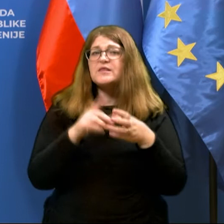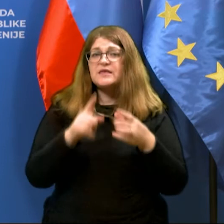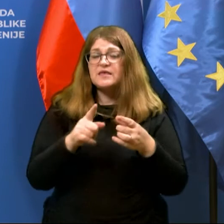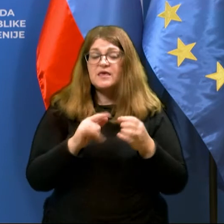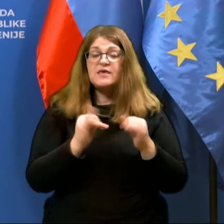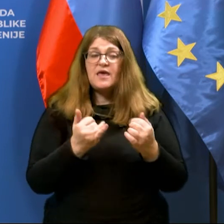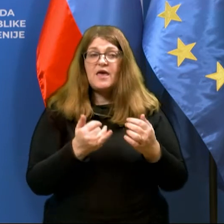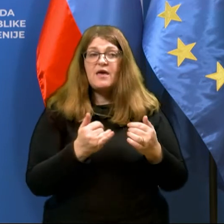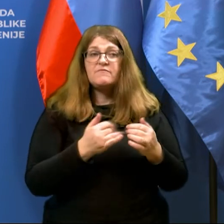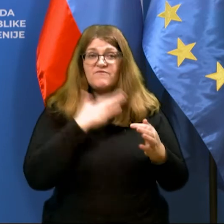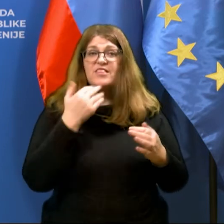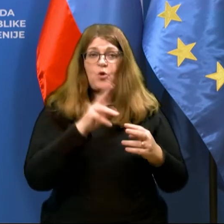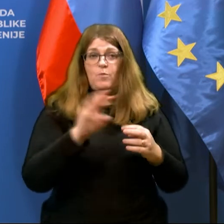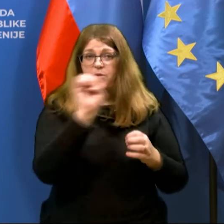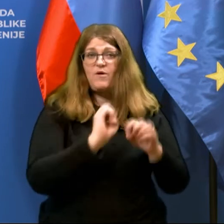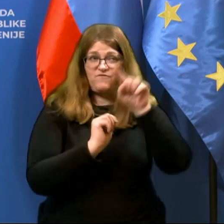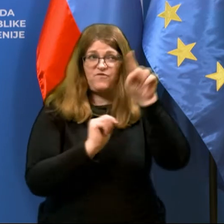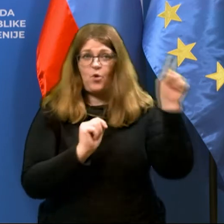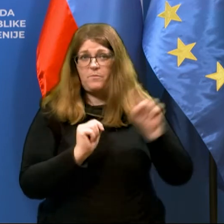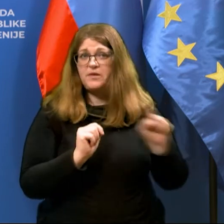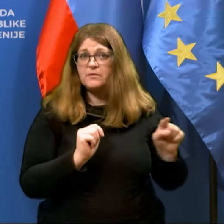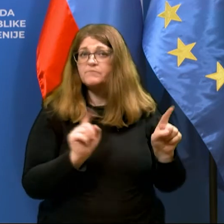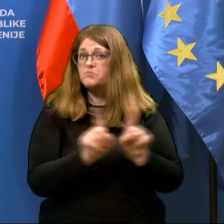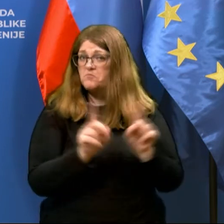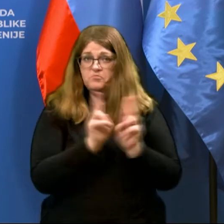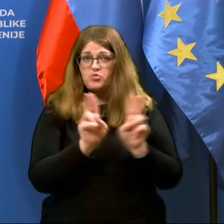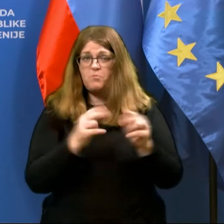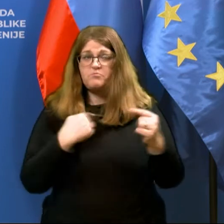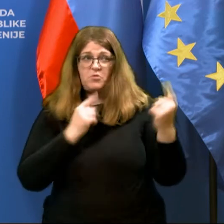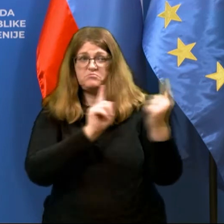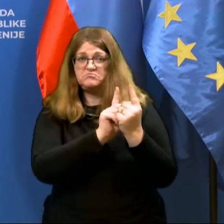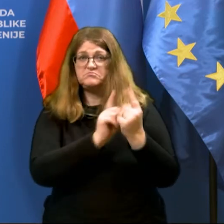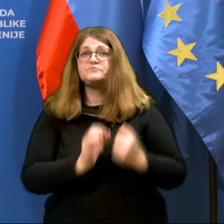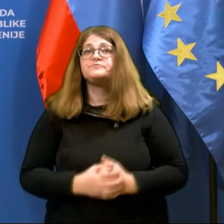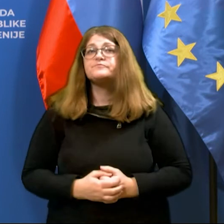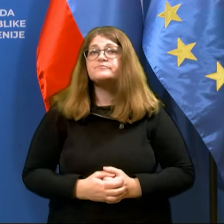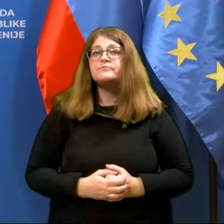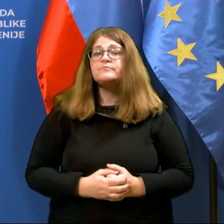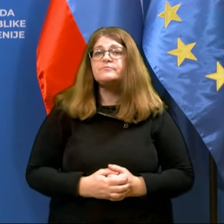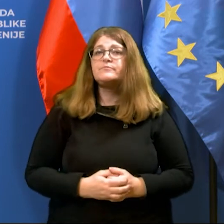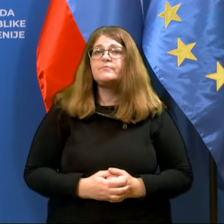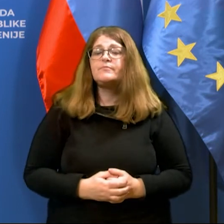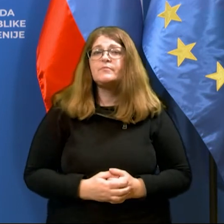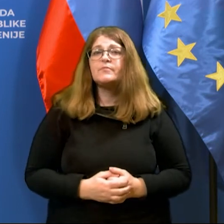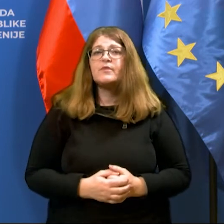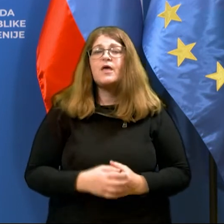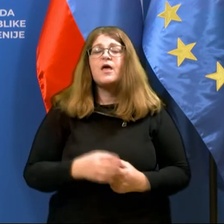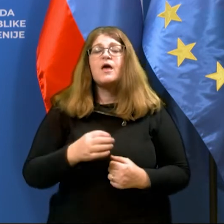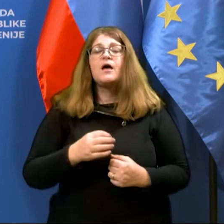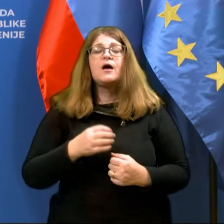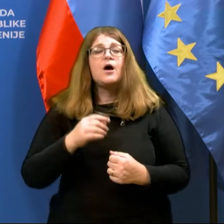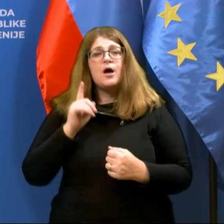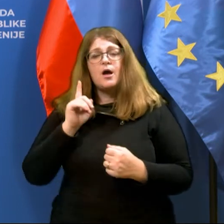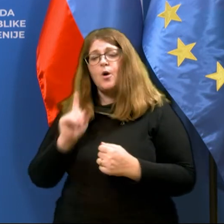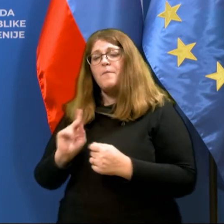večinsko evropska, torej večini evropskih držav imajo tako omejitev, v smislu prehajajo med posameznimi